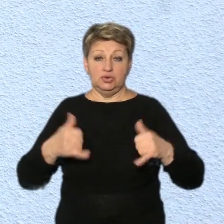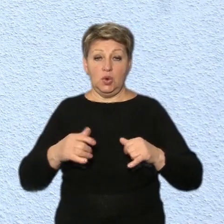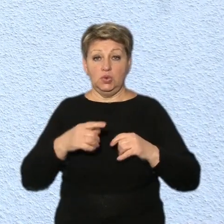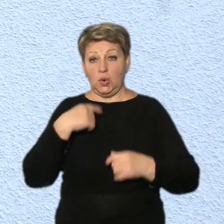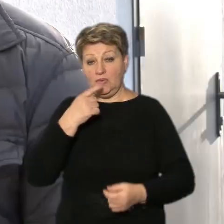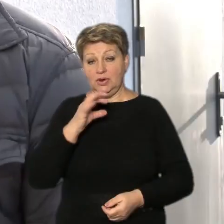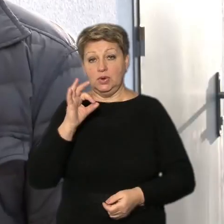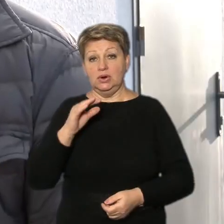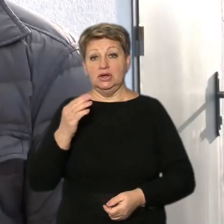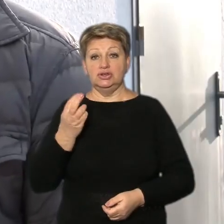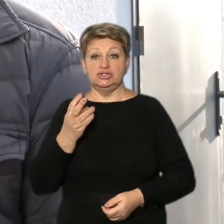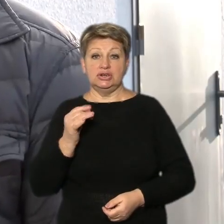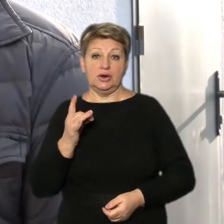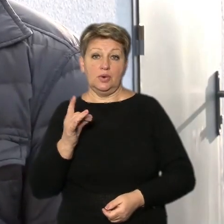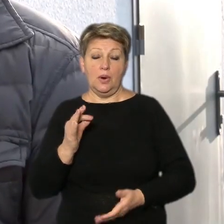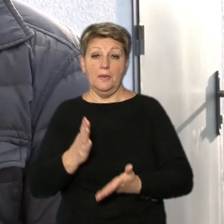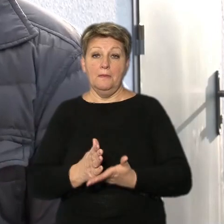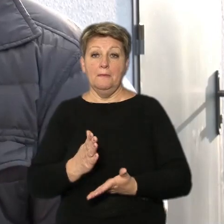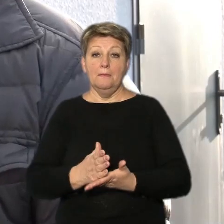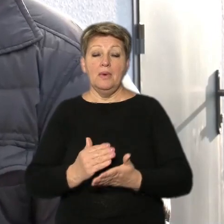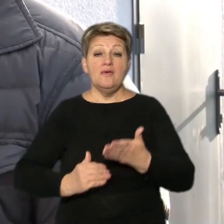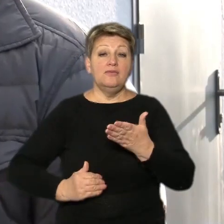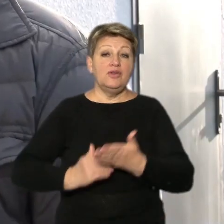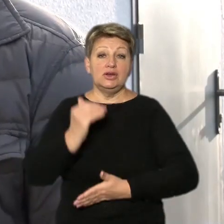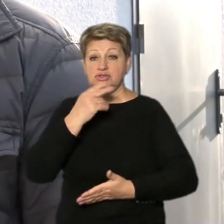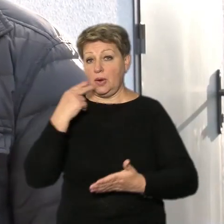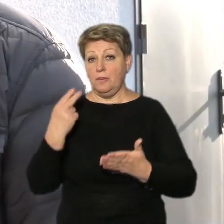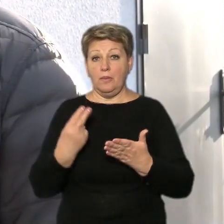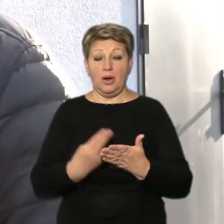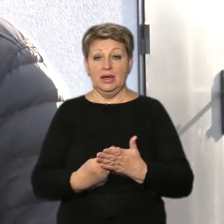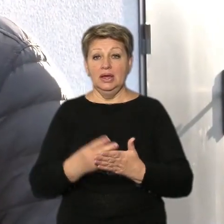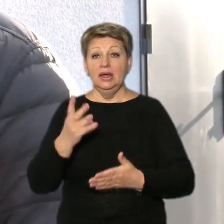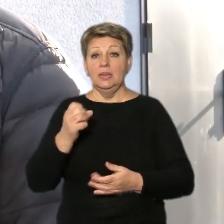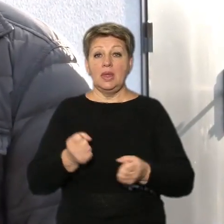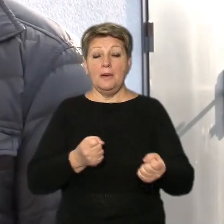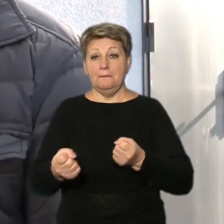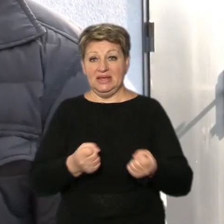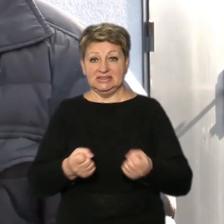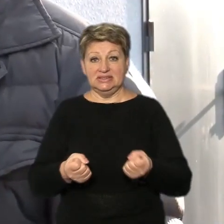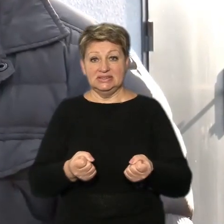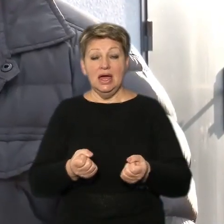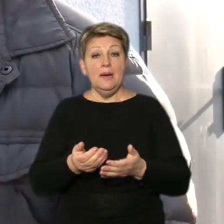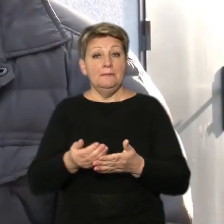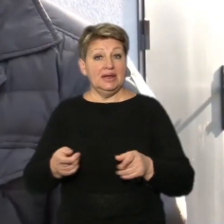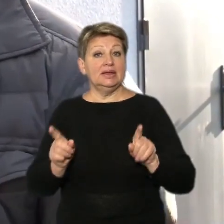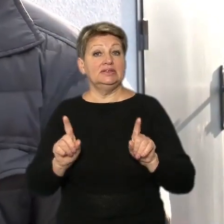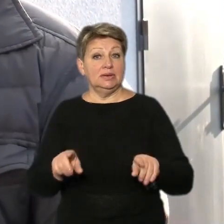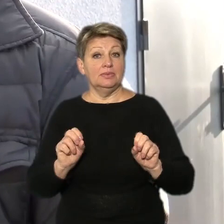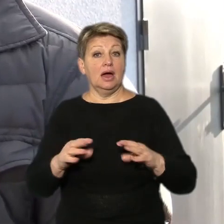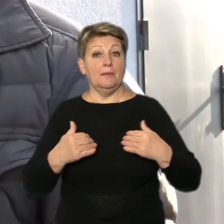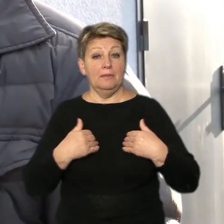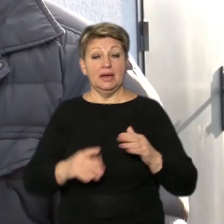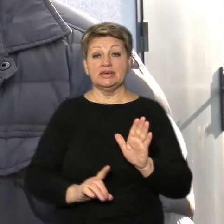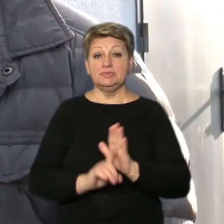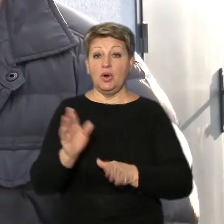Шарко. Мають високі показники на міцність. Перед тим, як ми розпочали